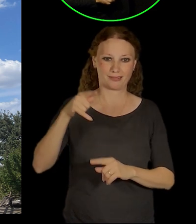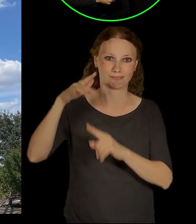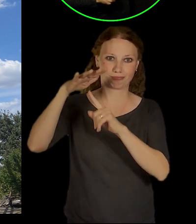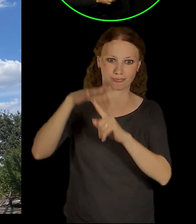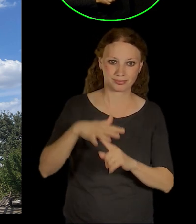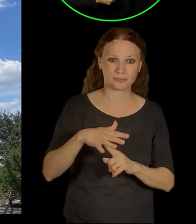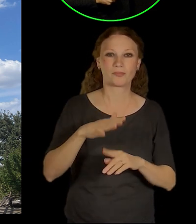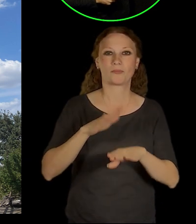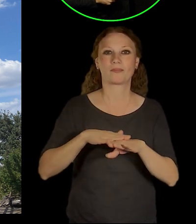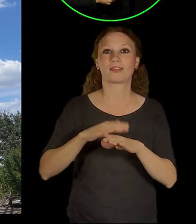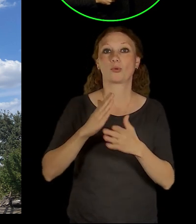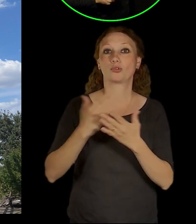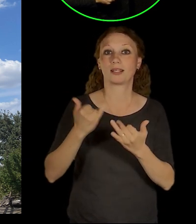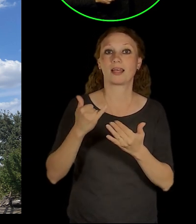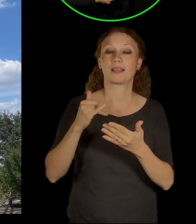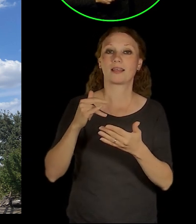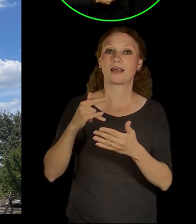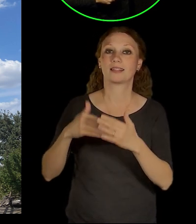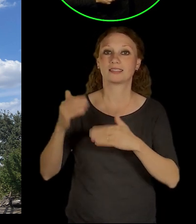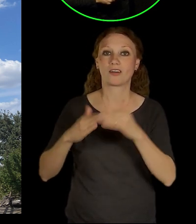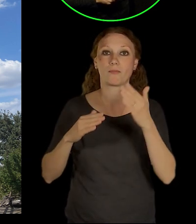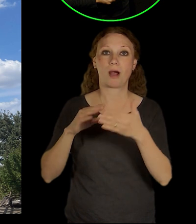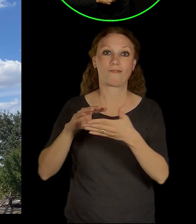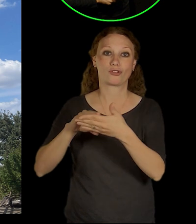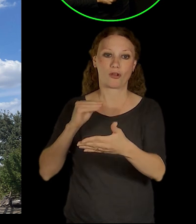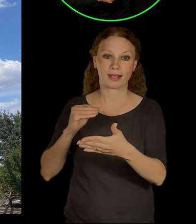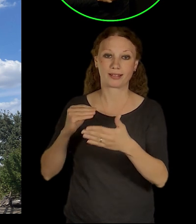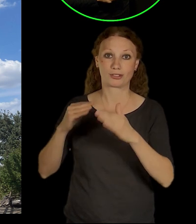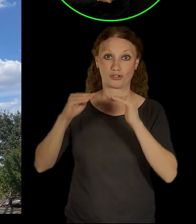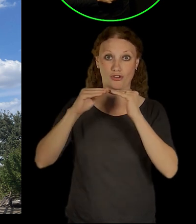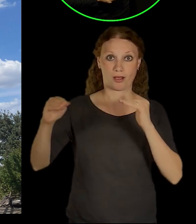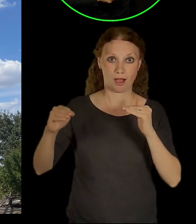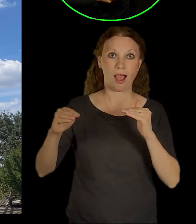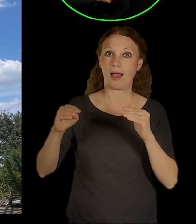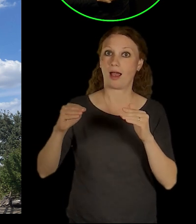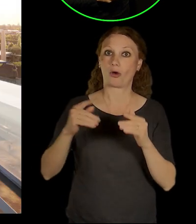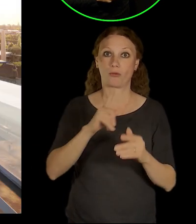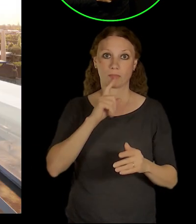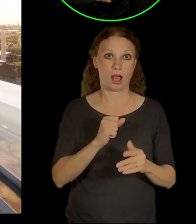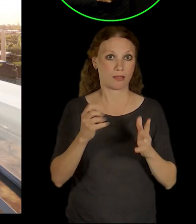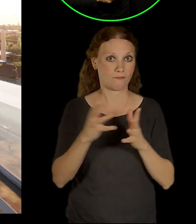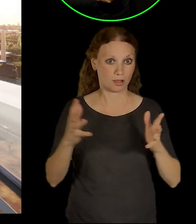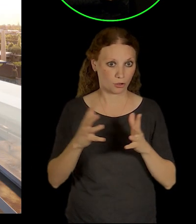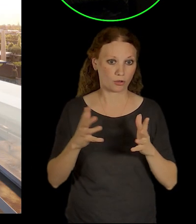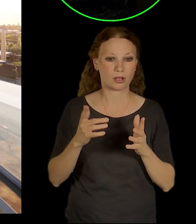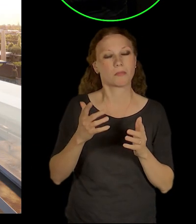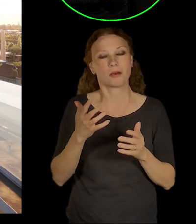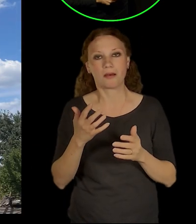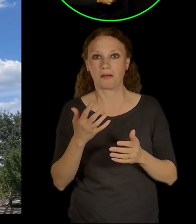vzorek jedna k jedný té střechy, aby jsme si ověřili její parametry. Teď je to nějak